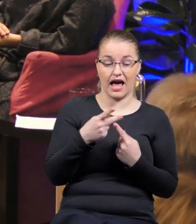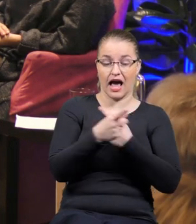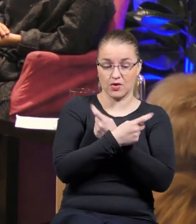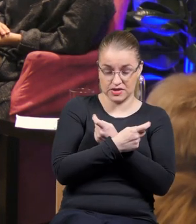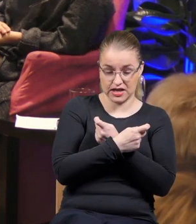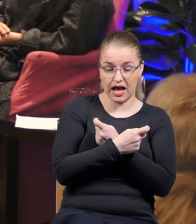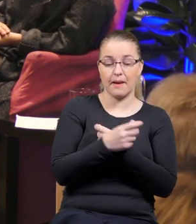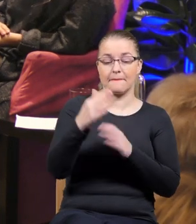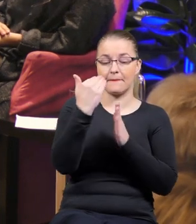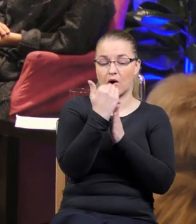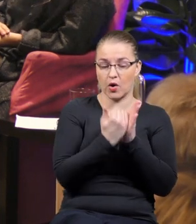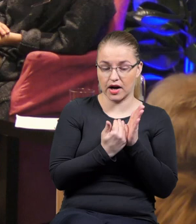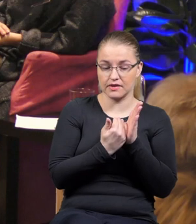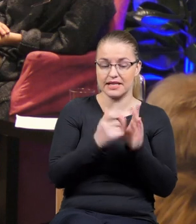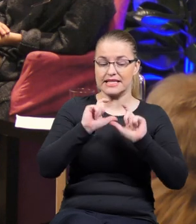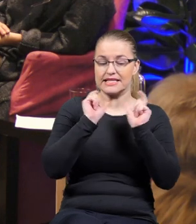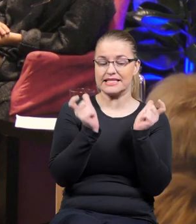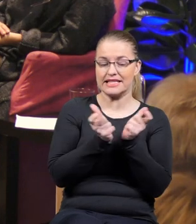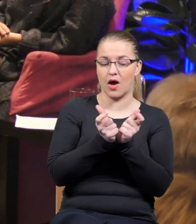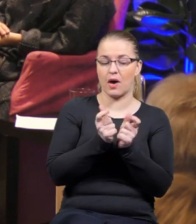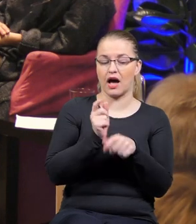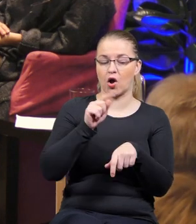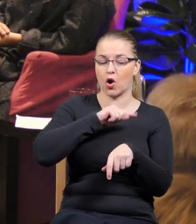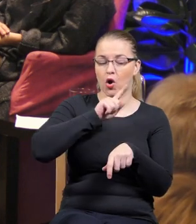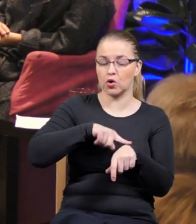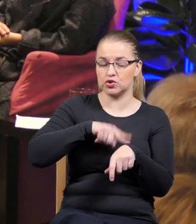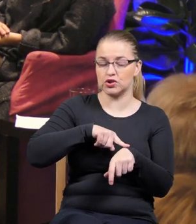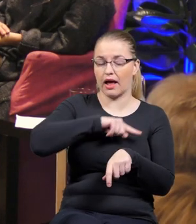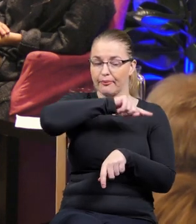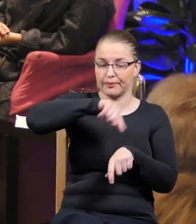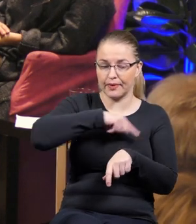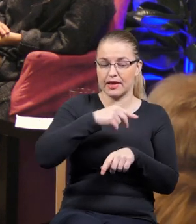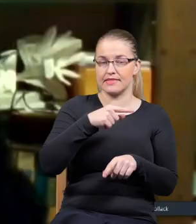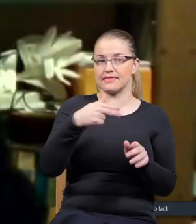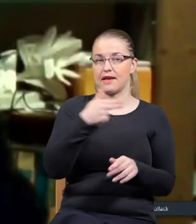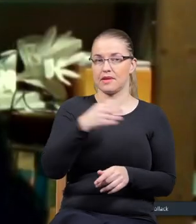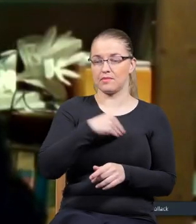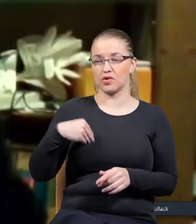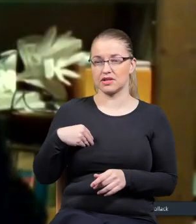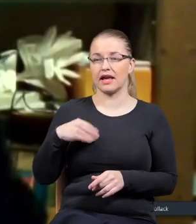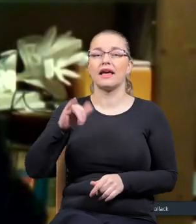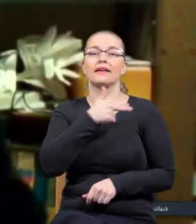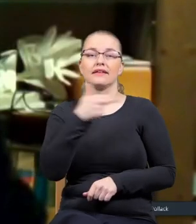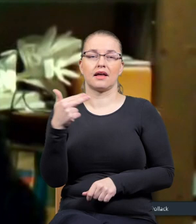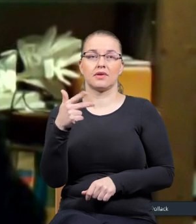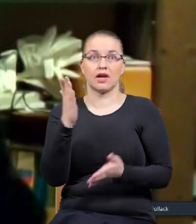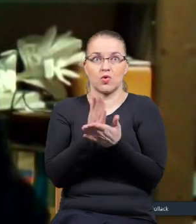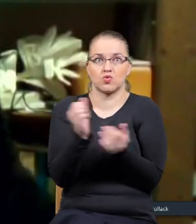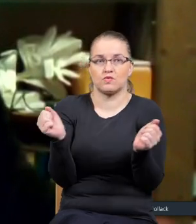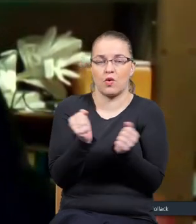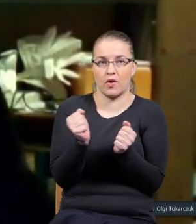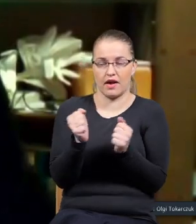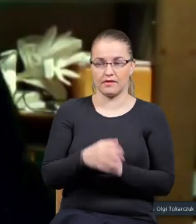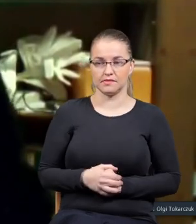na taki program całą godzinę o Polsce, więc o czym będziemy rozmawiali? Ja już się boję tego, prawda?